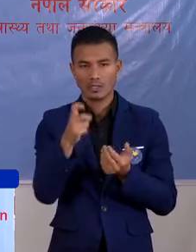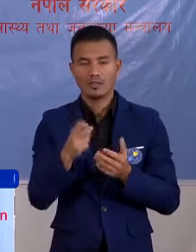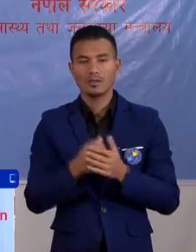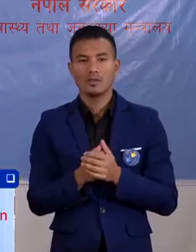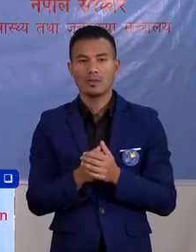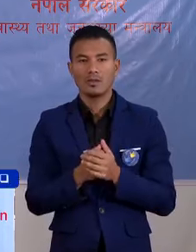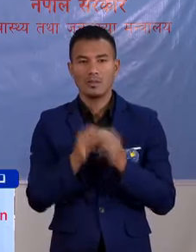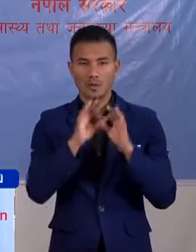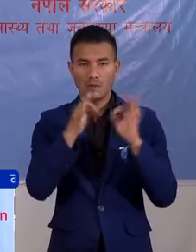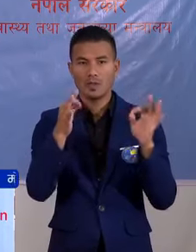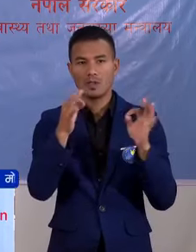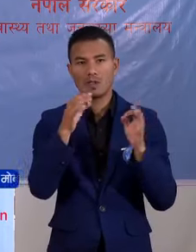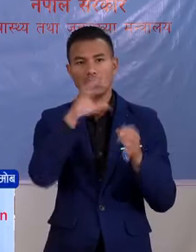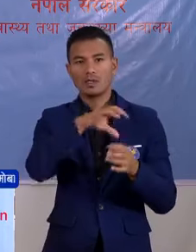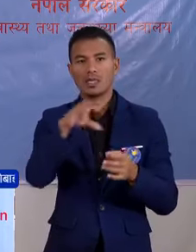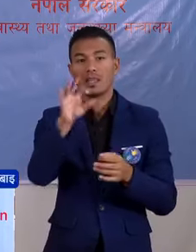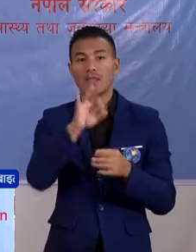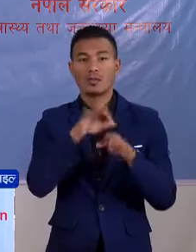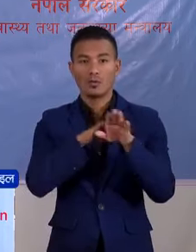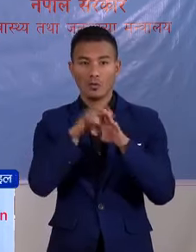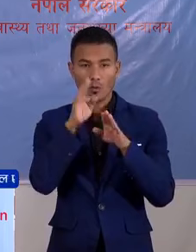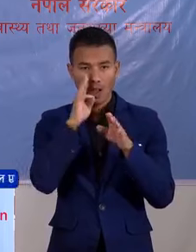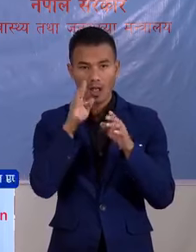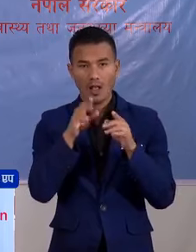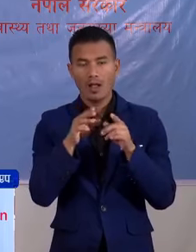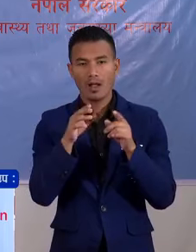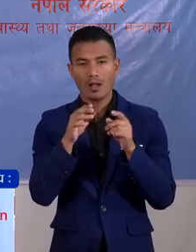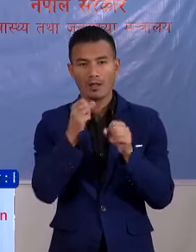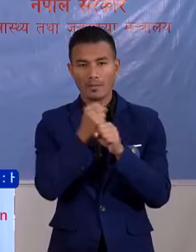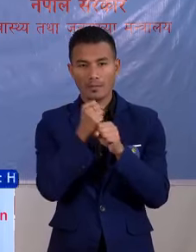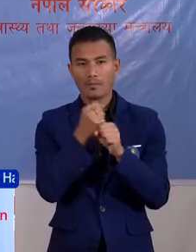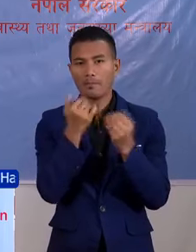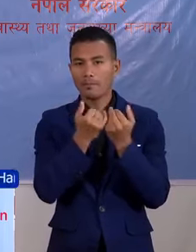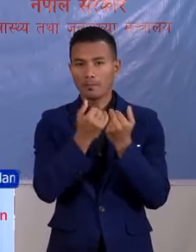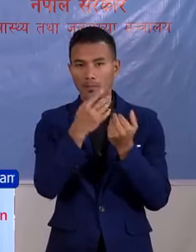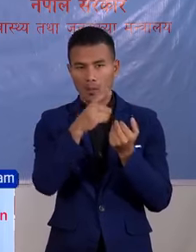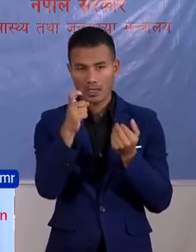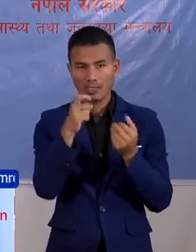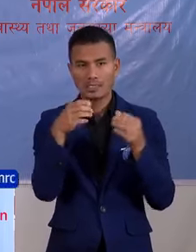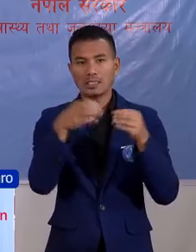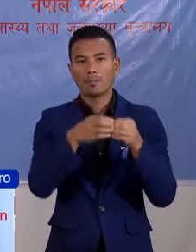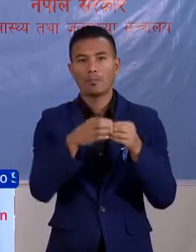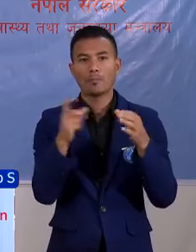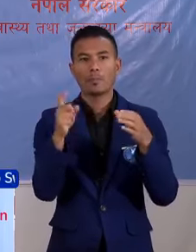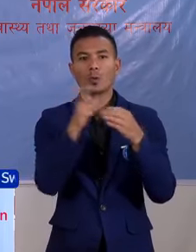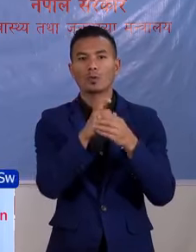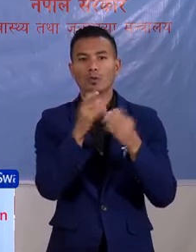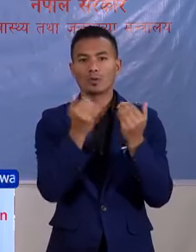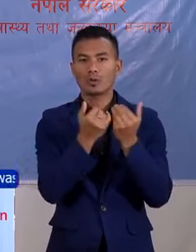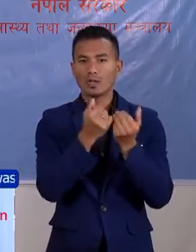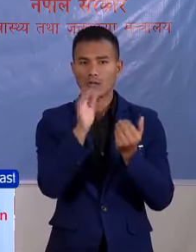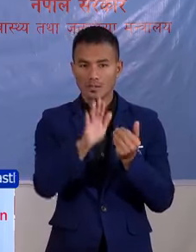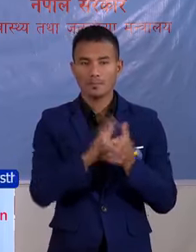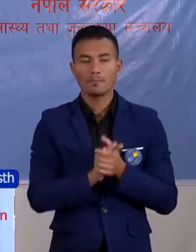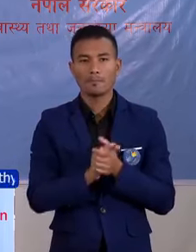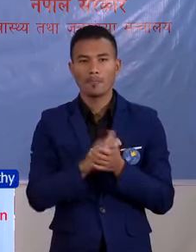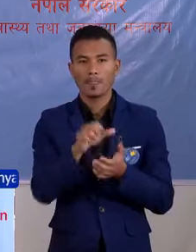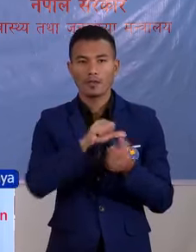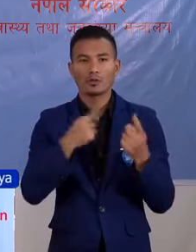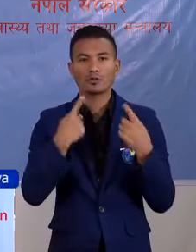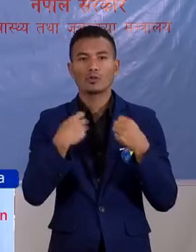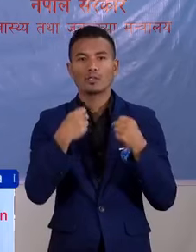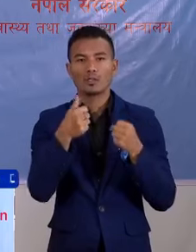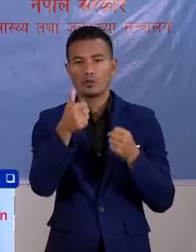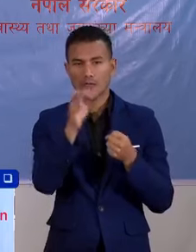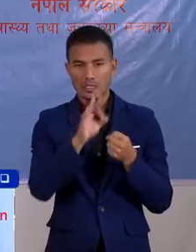निम्ती बिविन्न स्थाने निकाय हरू मां खटी नको लागी आमिले टीम गठन गरे काछू। जस्मा जन स्वास्ते